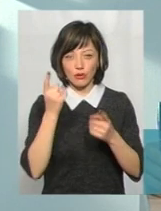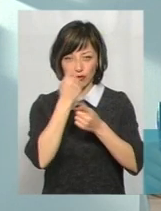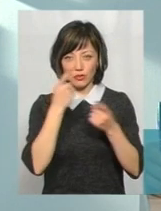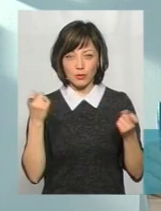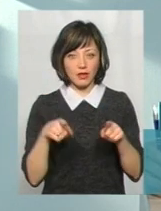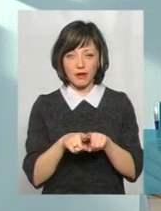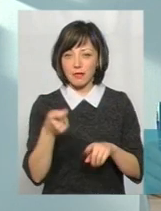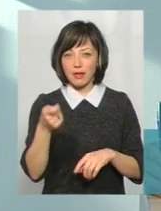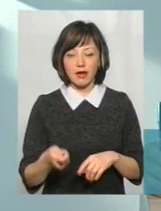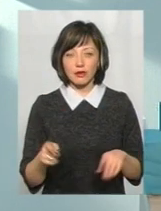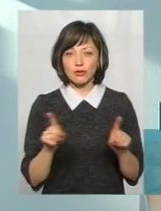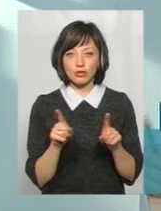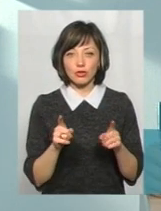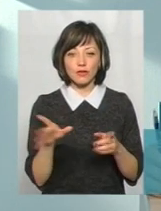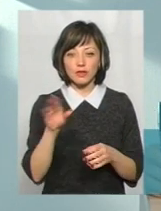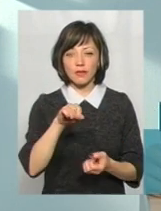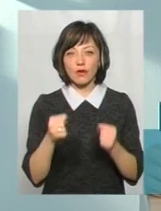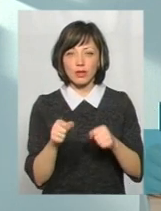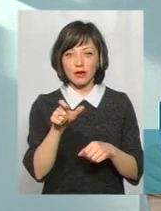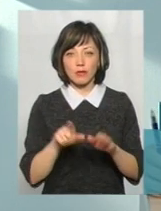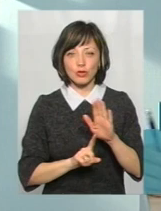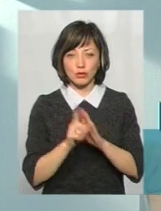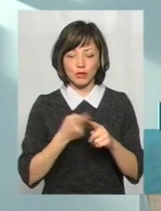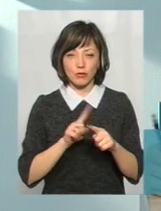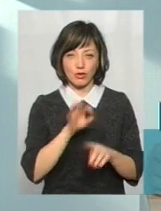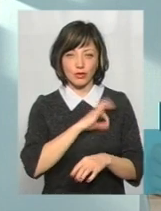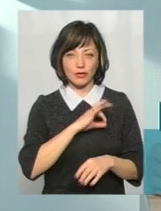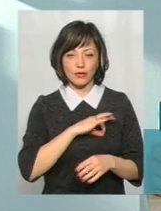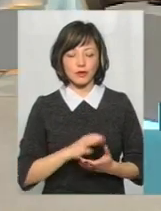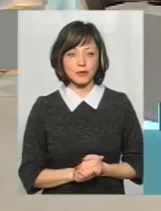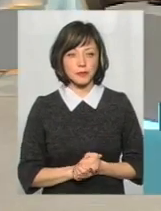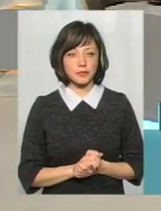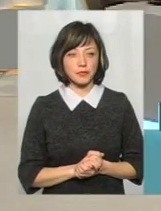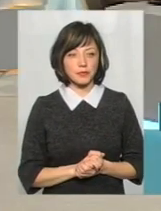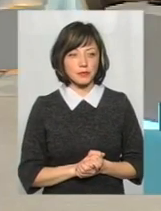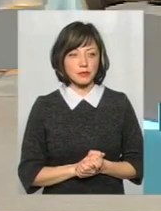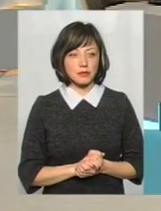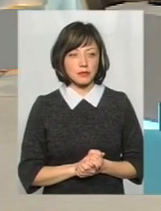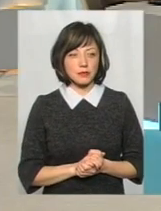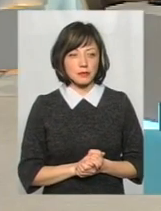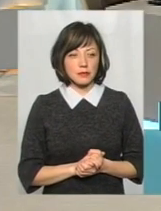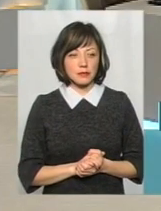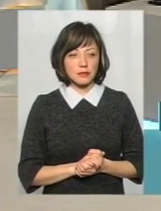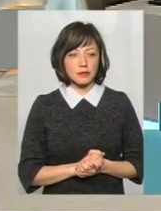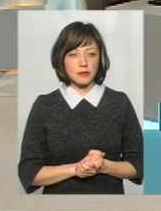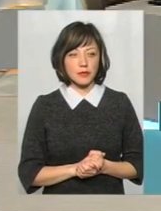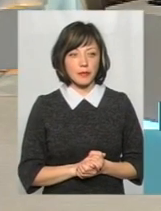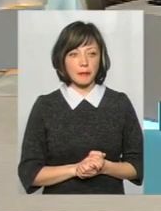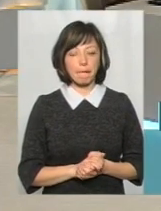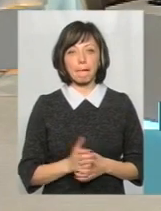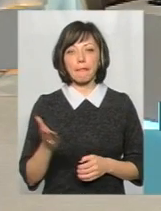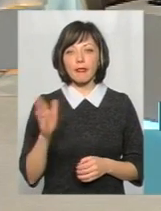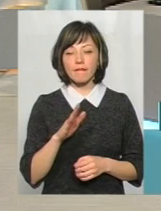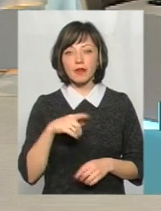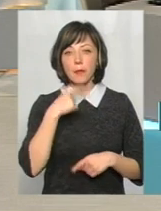бо вона настільки маленька, що всі водії просто почнуть цим... Звоживати. Так. Давайте поговоримо про